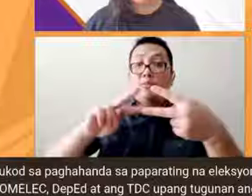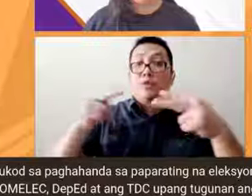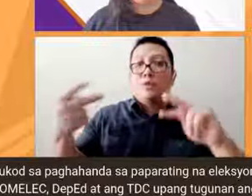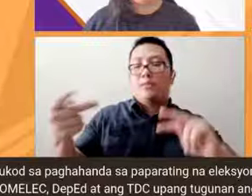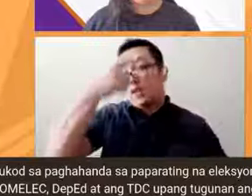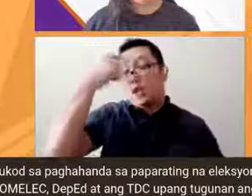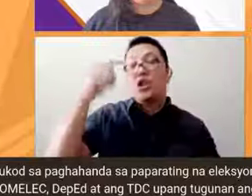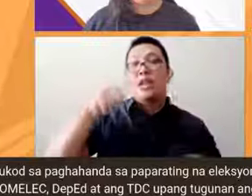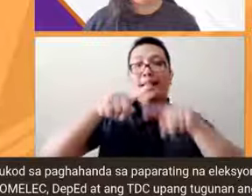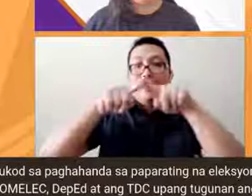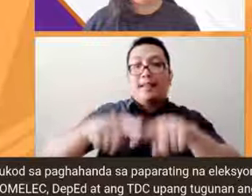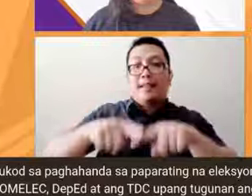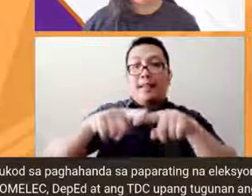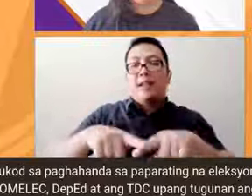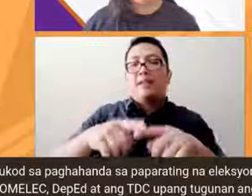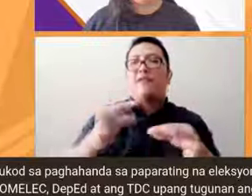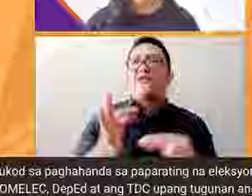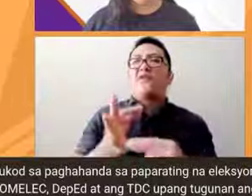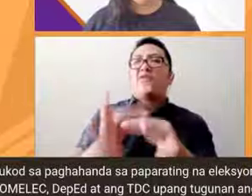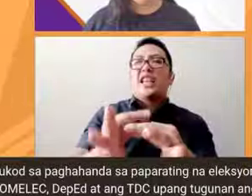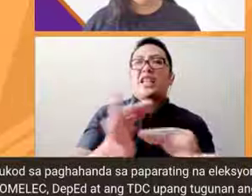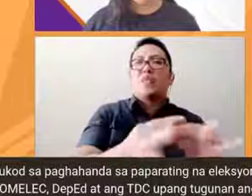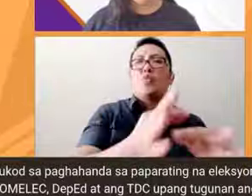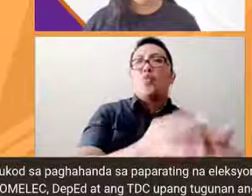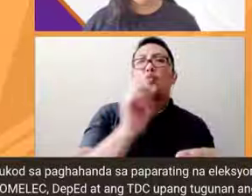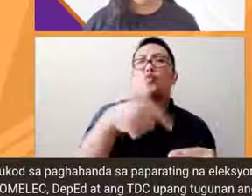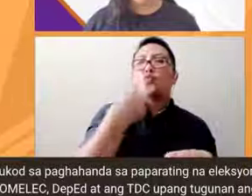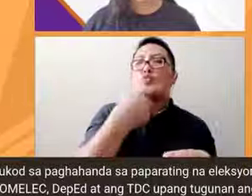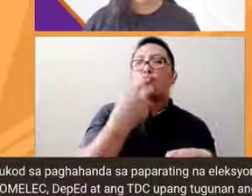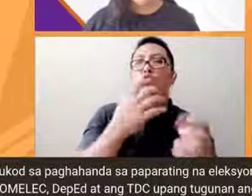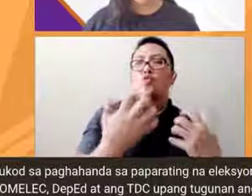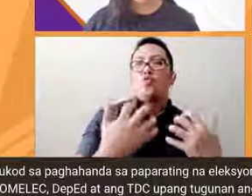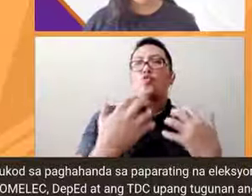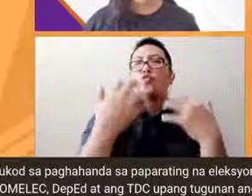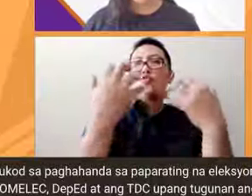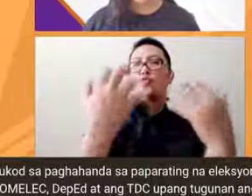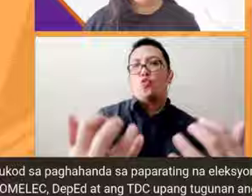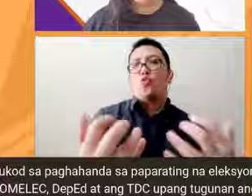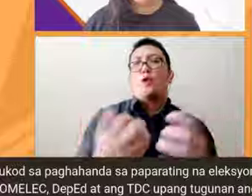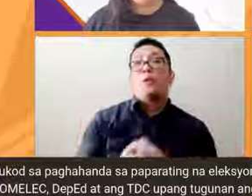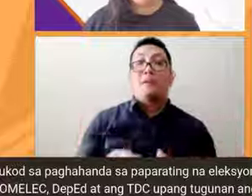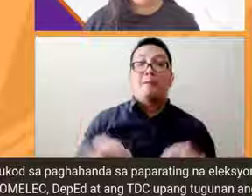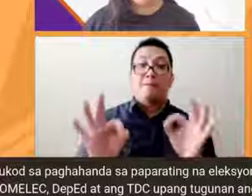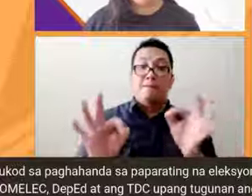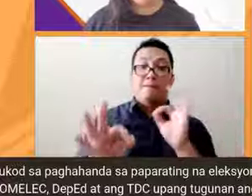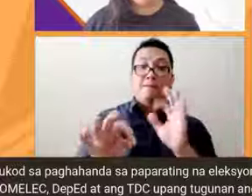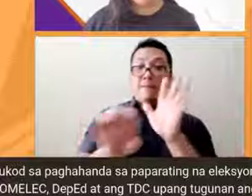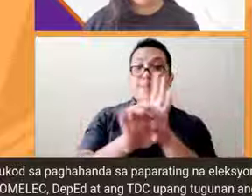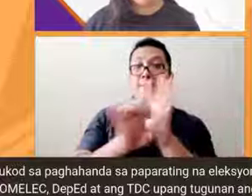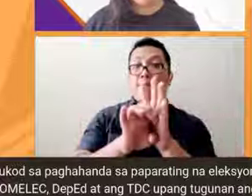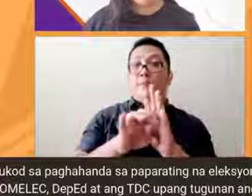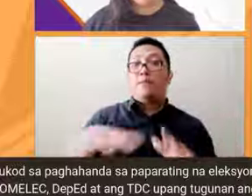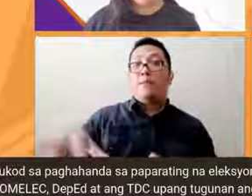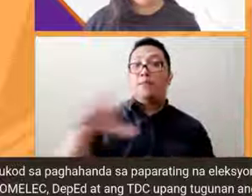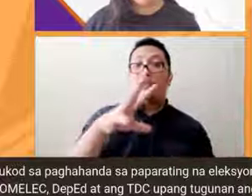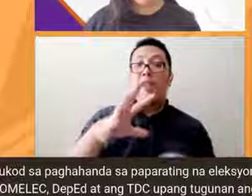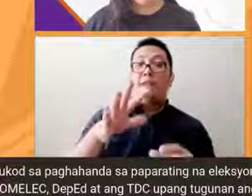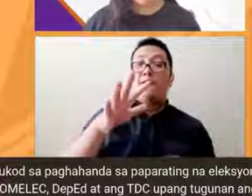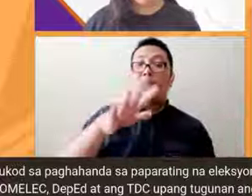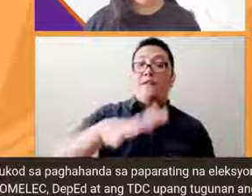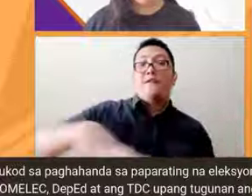depends or tinitaylor fit natin kung sino yung audience natin if it's in the field officers definitely